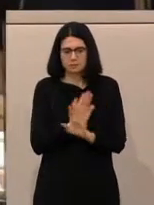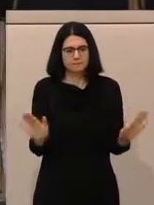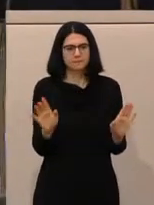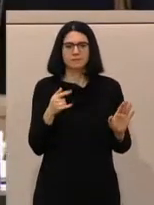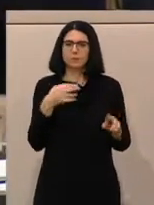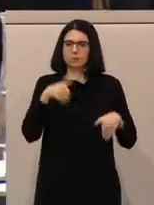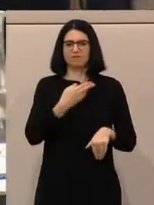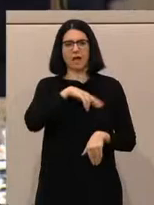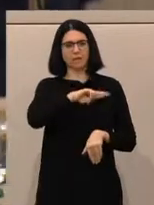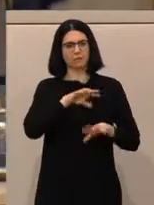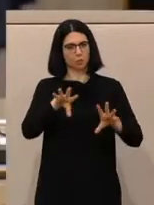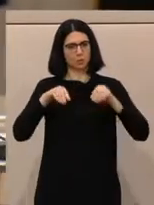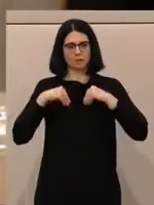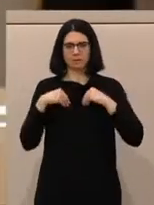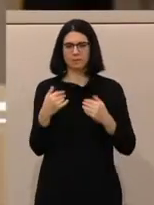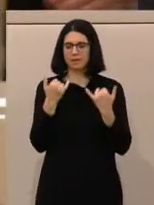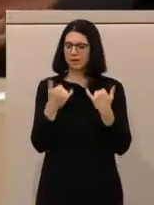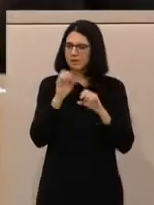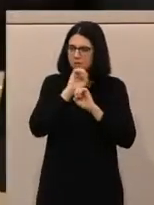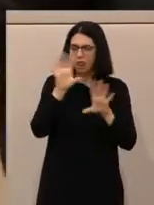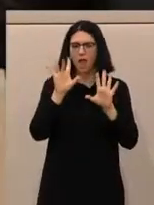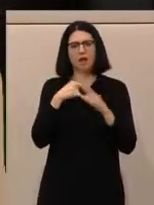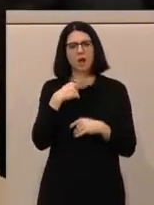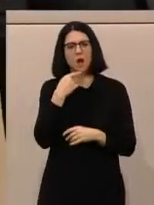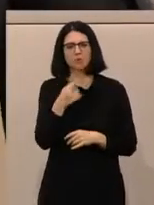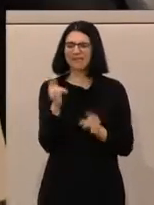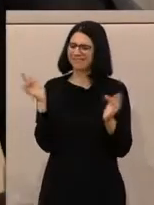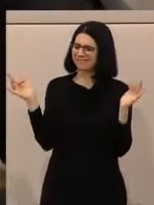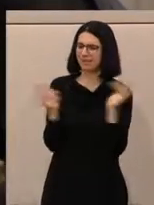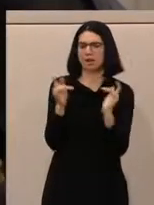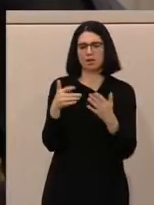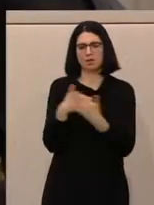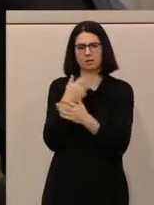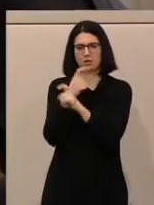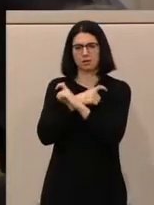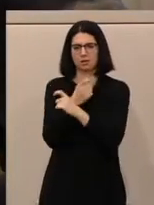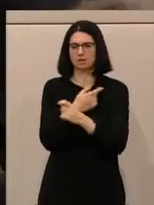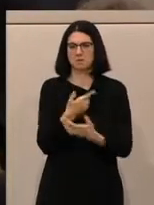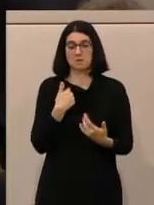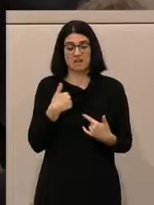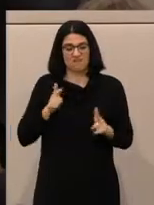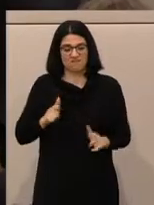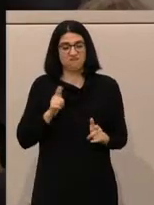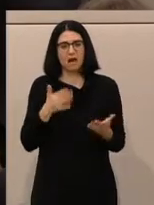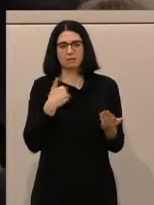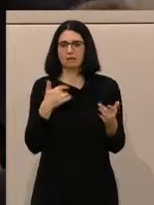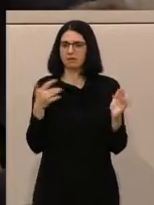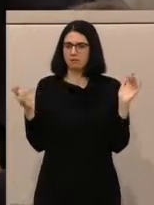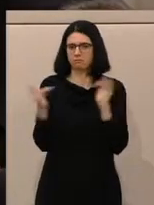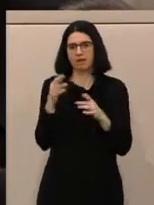Wo bleiben Ihre klaren Ansagen gegen Neonazismus? Wo bleiben Ihre Ansagen gegen Rechtsextremismus? Dankeschön.